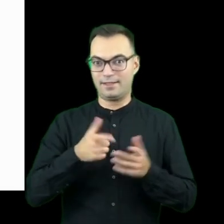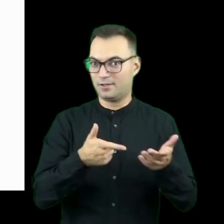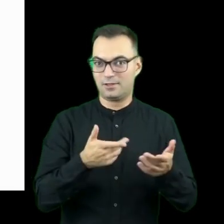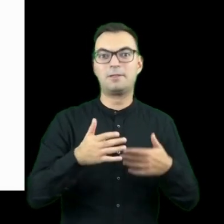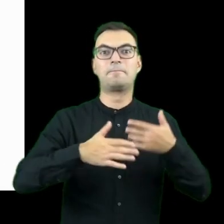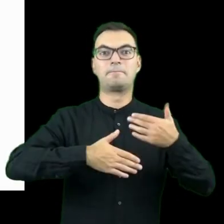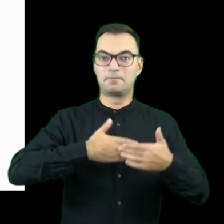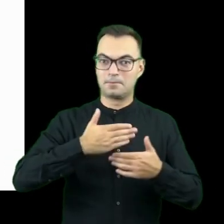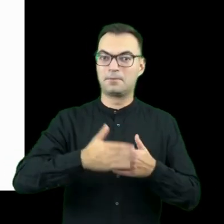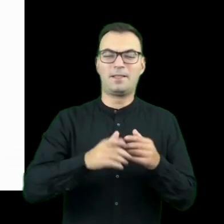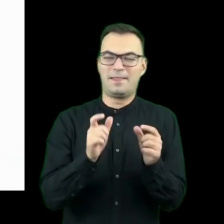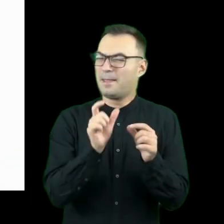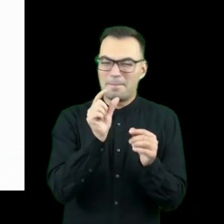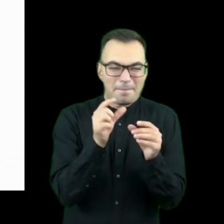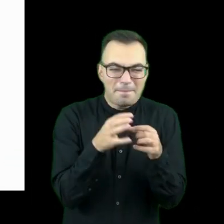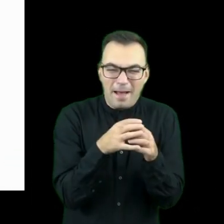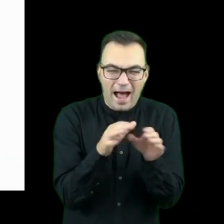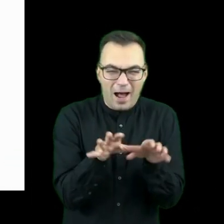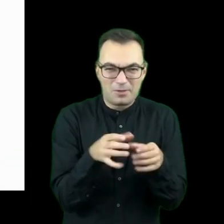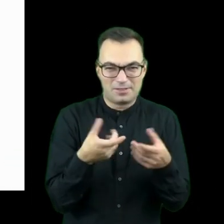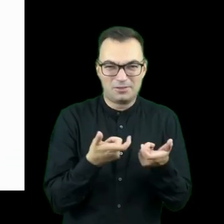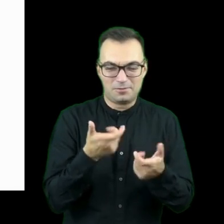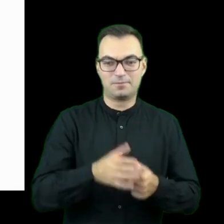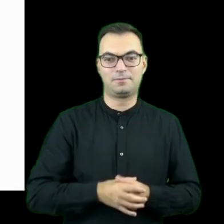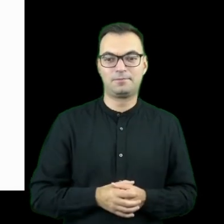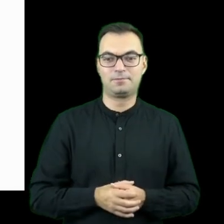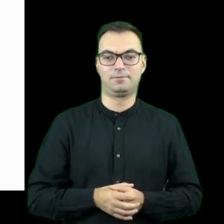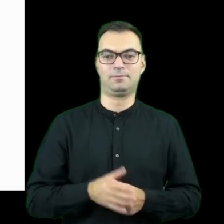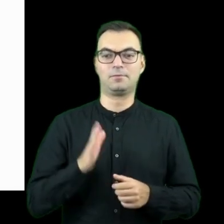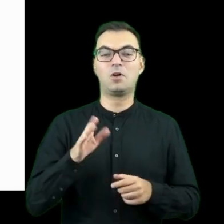i realizowanym na bardzo małą skalę,